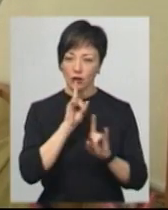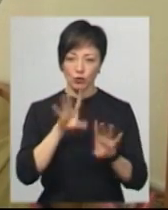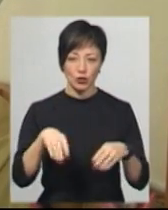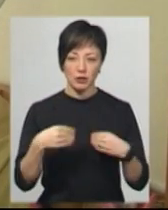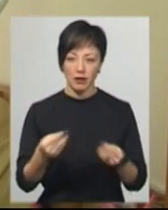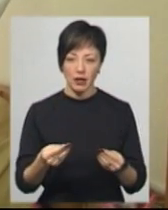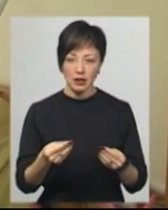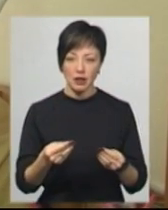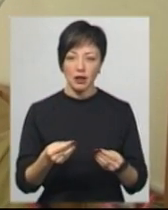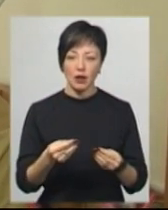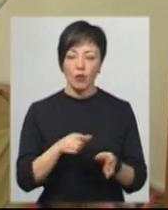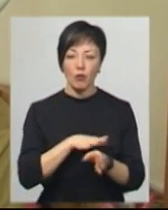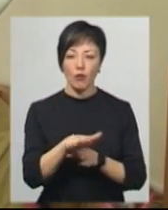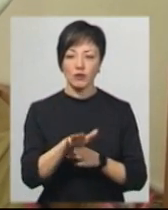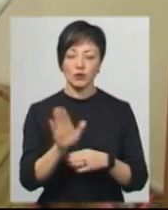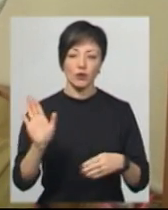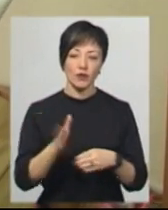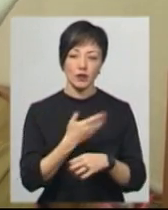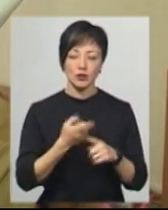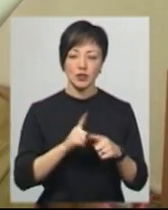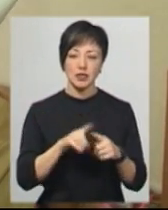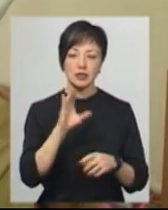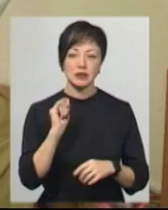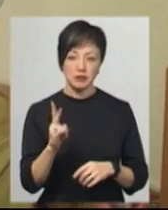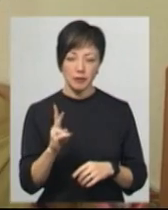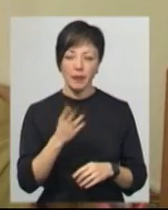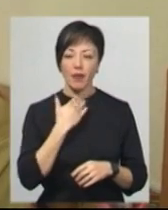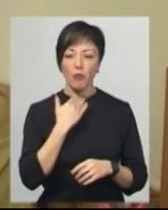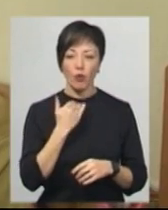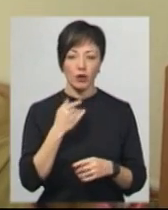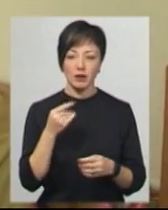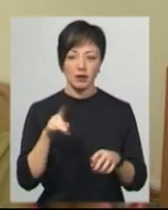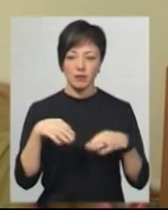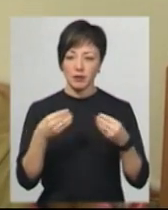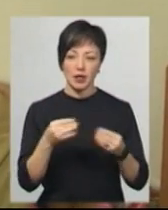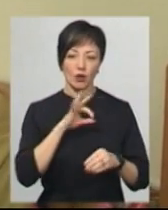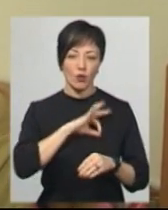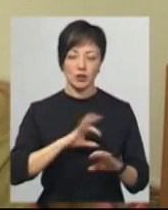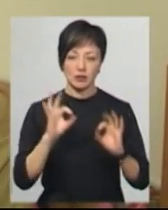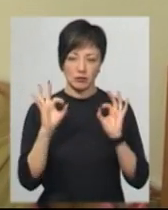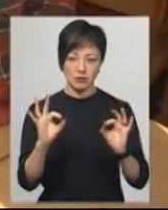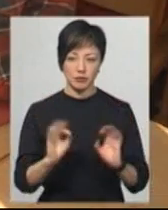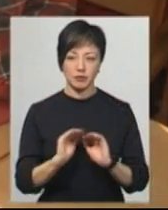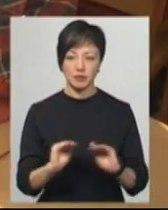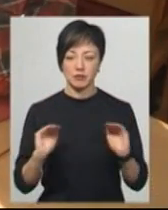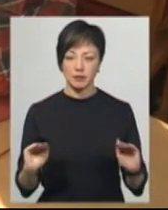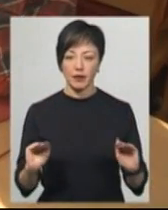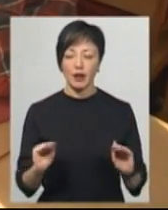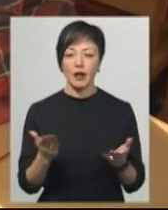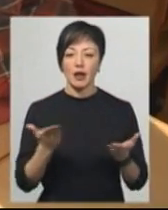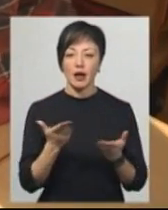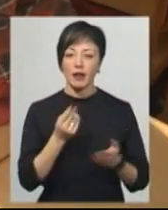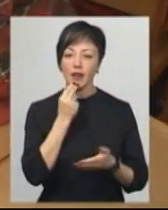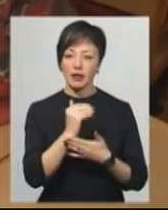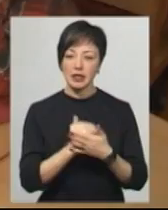будемо давати. Ми повністю вилучили це соки, напої, які не приносять ніякої користі для дітей. Для дітей, які